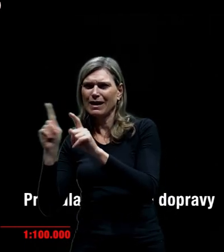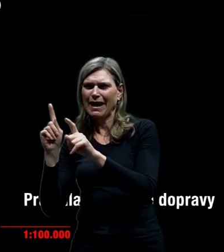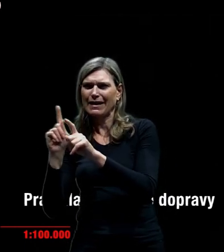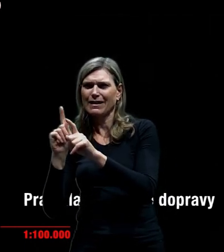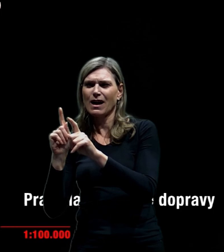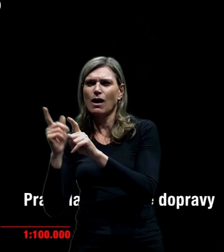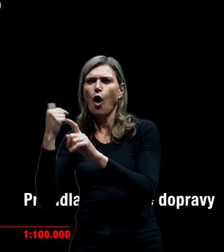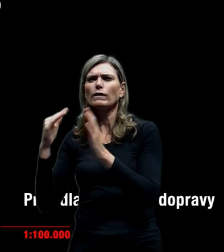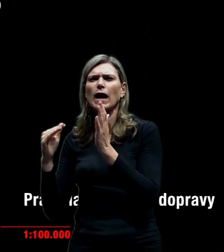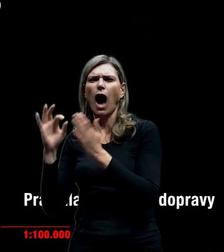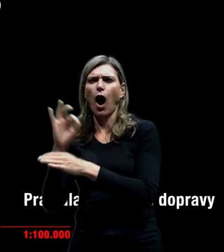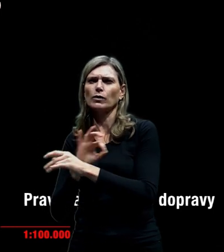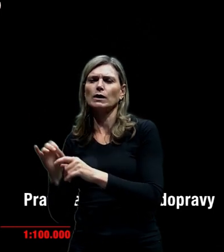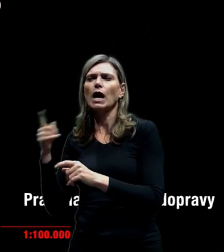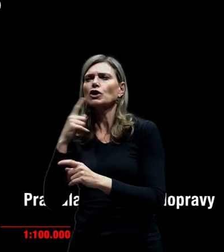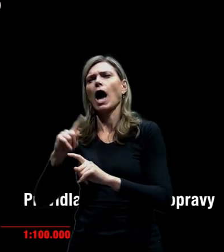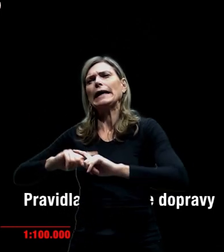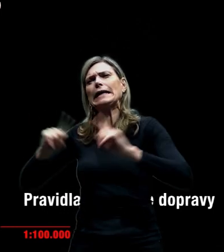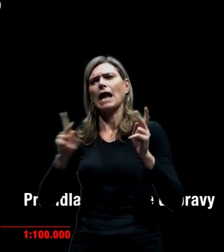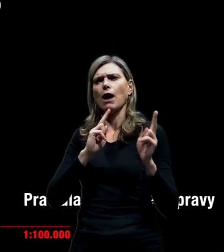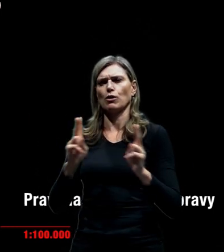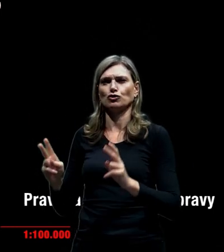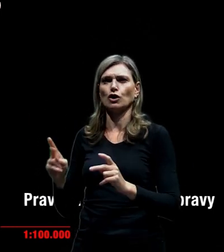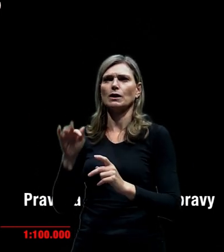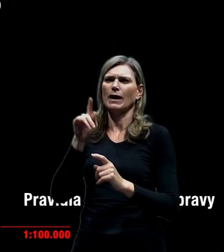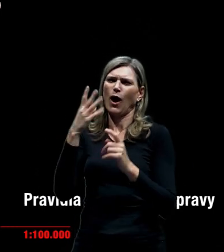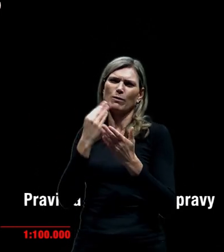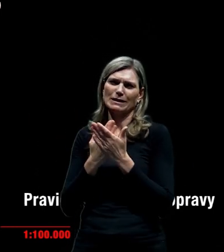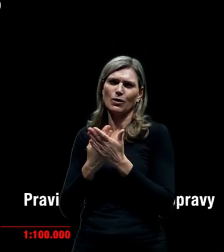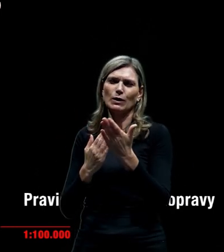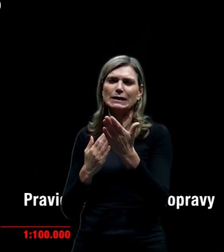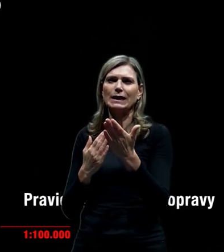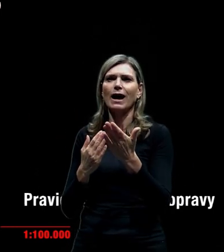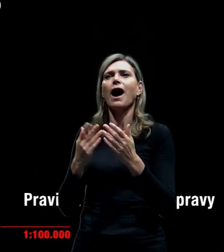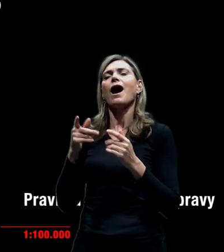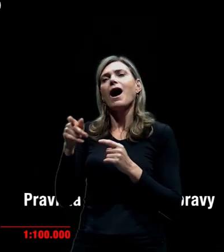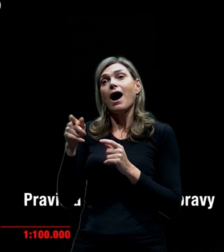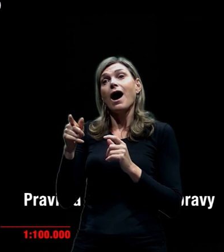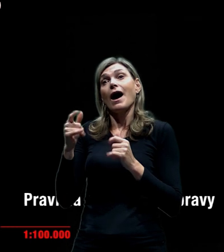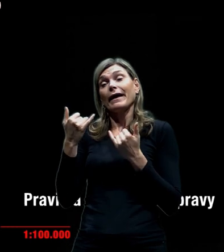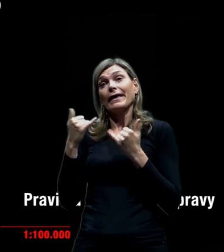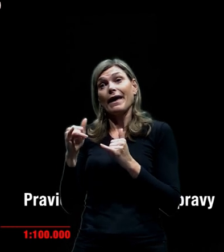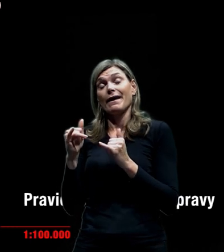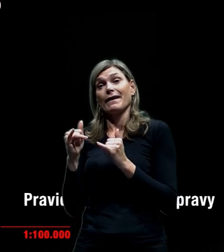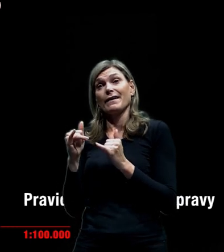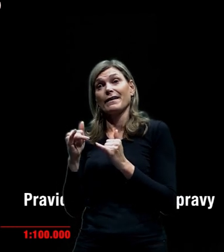Zděradičky, ale té alternativy, vede ještě vlastně mnohem huštějc